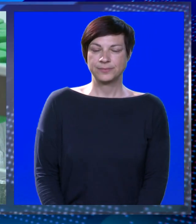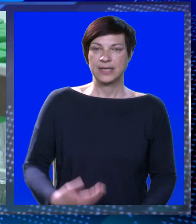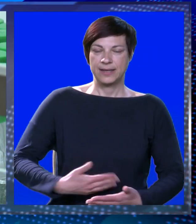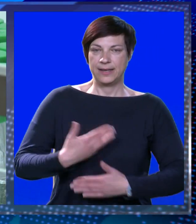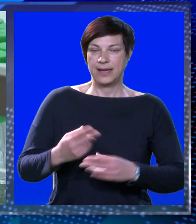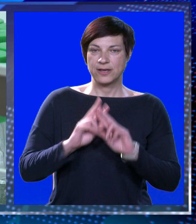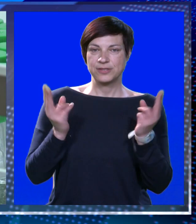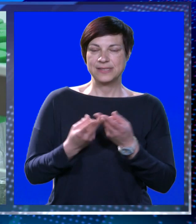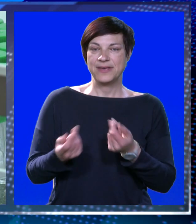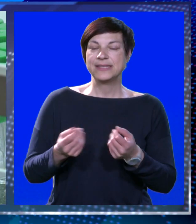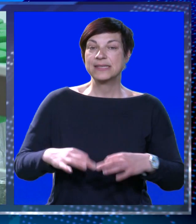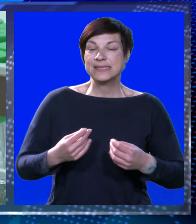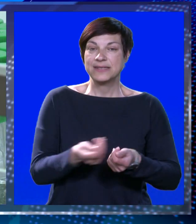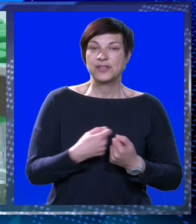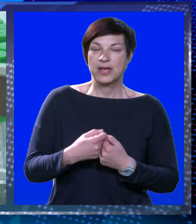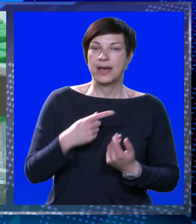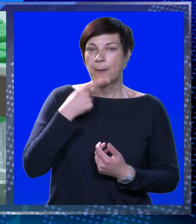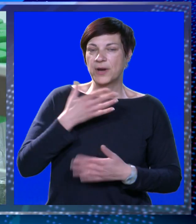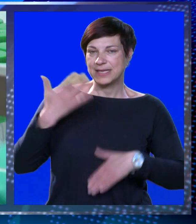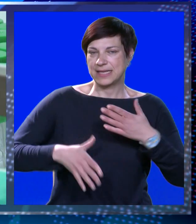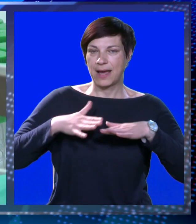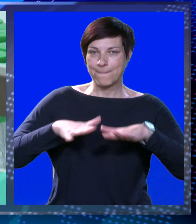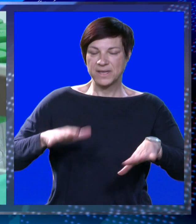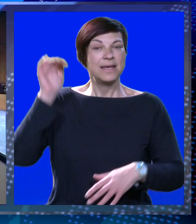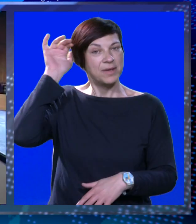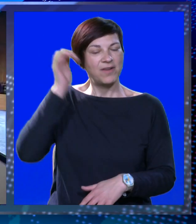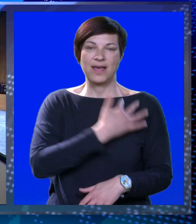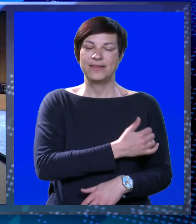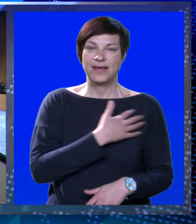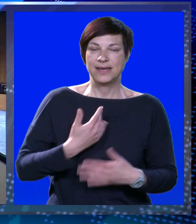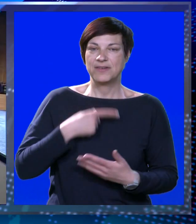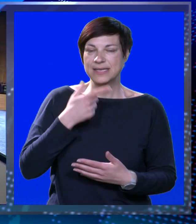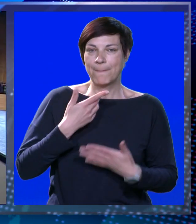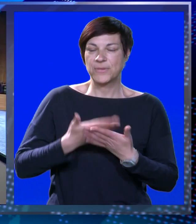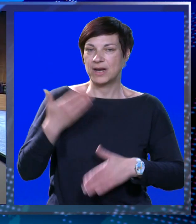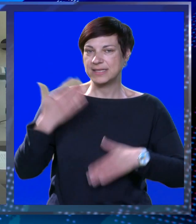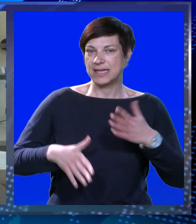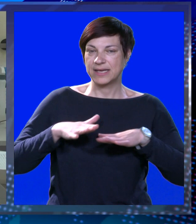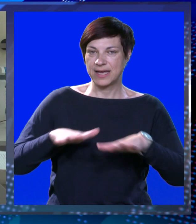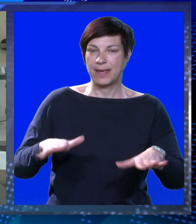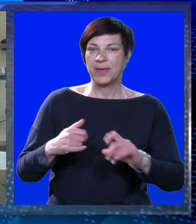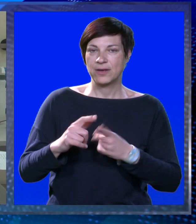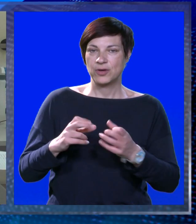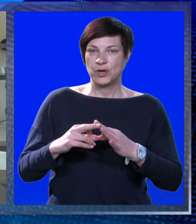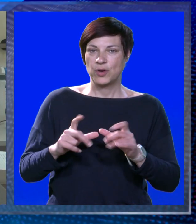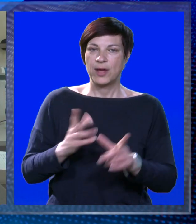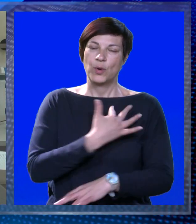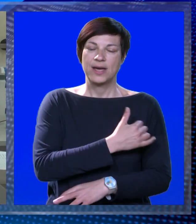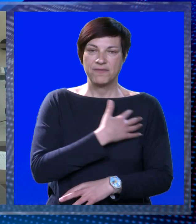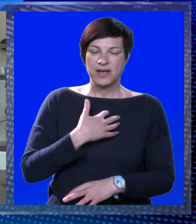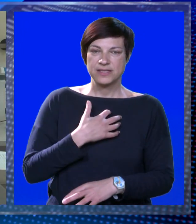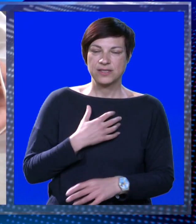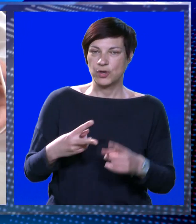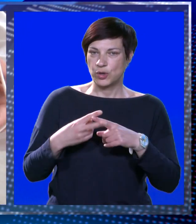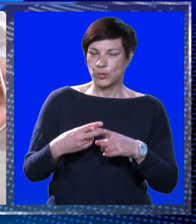Nakon svjetske zdravstvene organizacije koja je proglasila kraj pandemije, vlada Republike Hrvatske proglasila kraj epidemije koronavirusa u